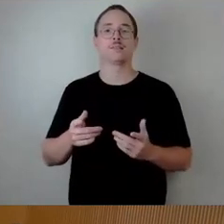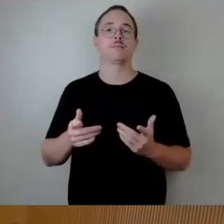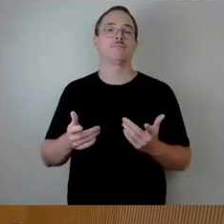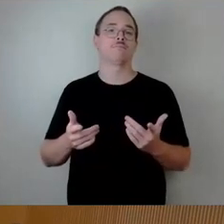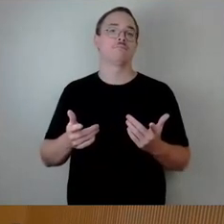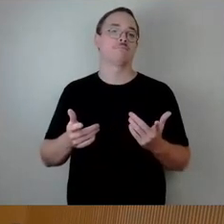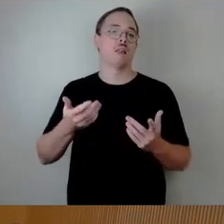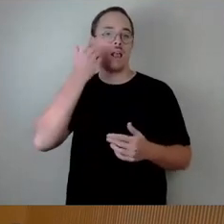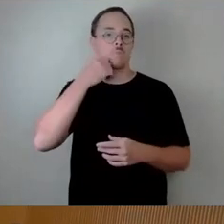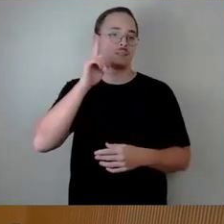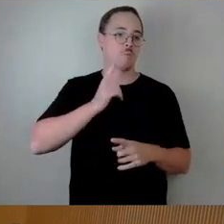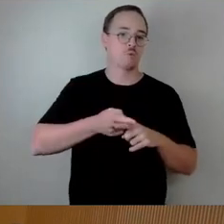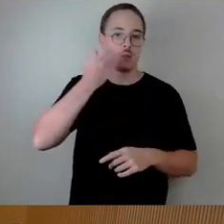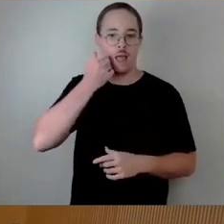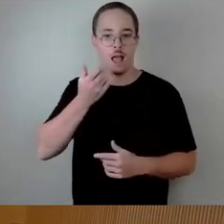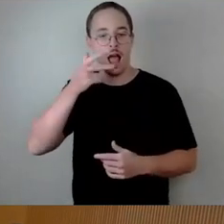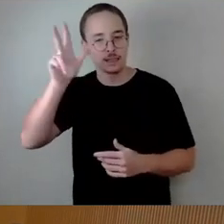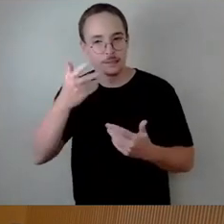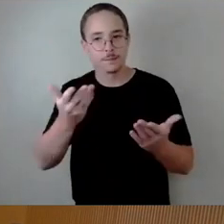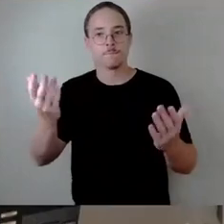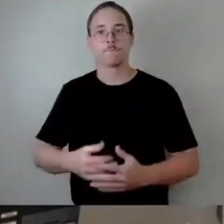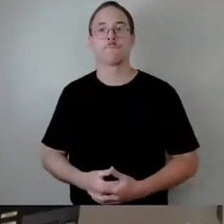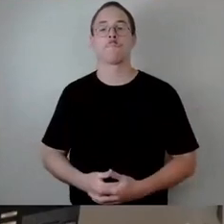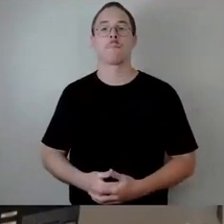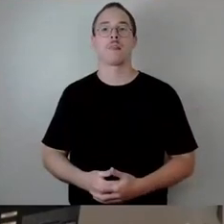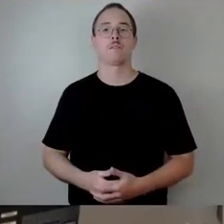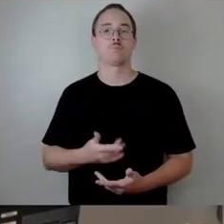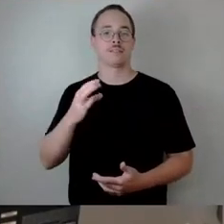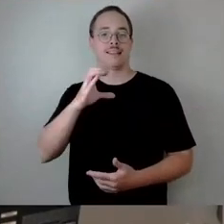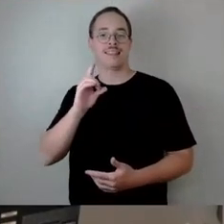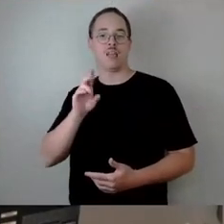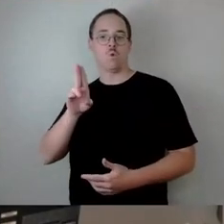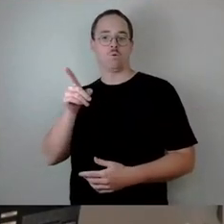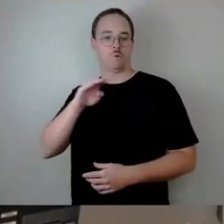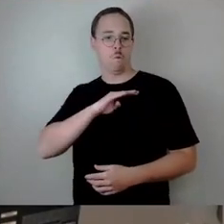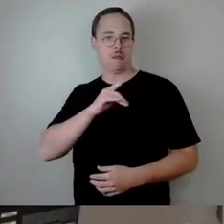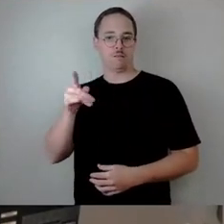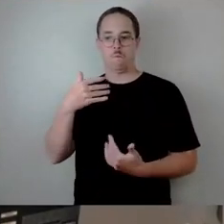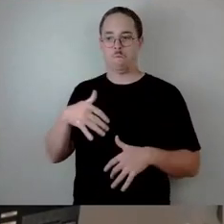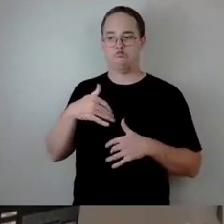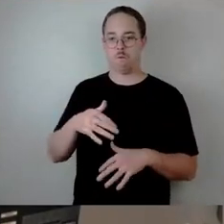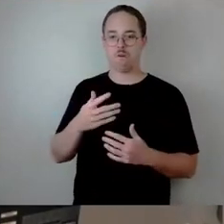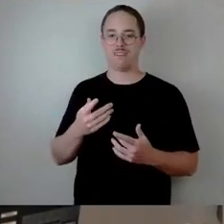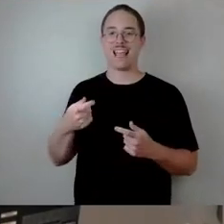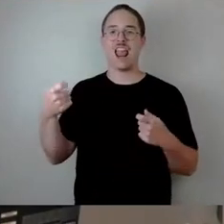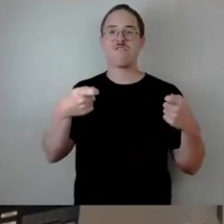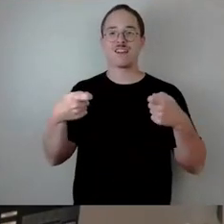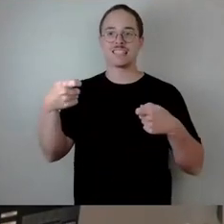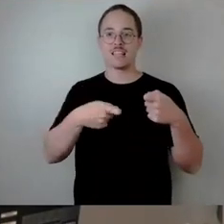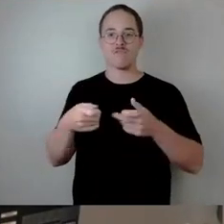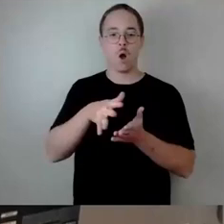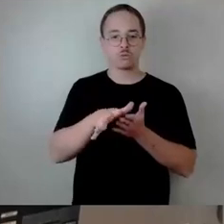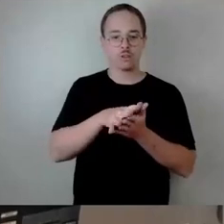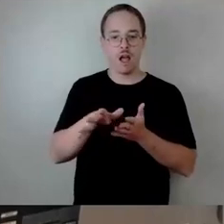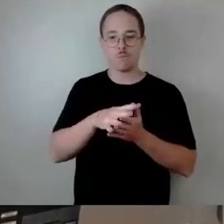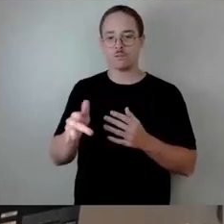in dem Beitrag von dem CDU-Kollegen sind jetzt ganz schön krass konsumtive gegen investive Ausgaben ausgespielt worden. Ja, man